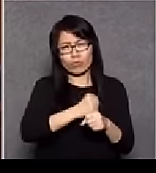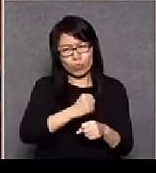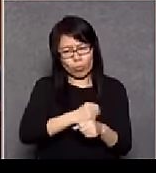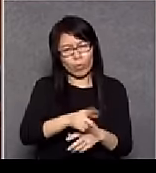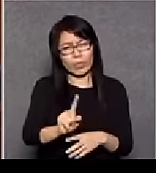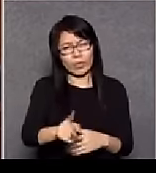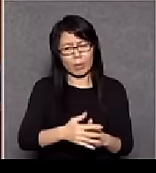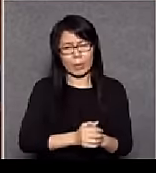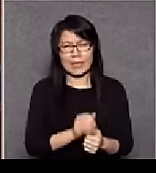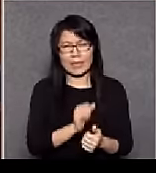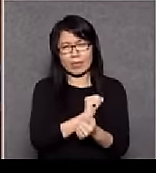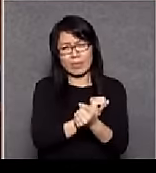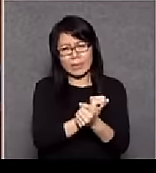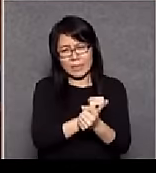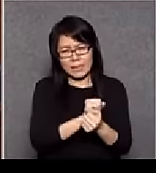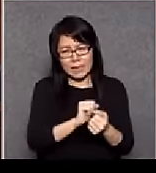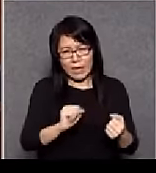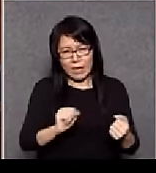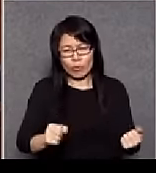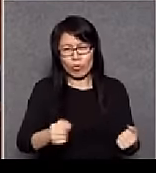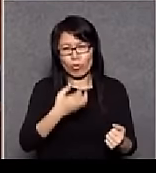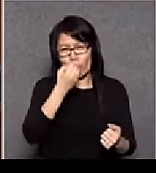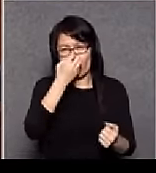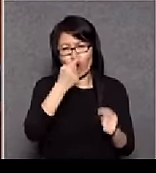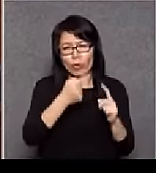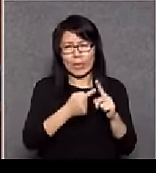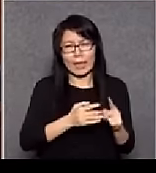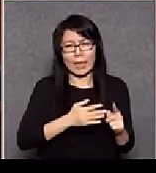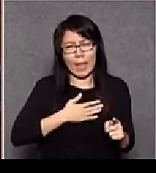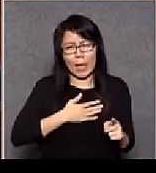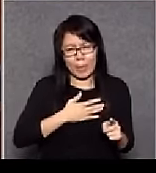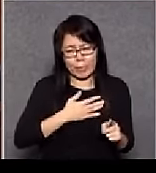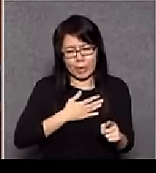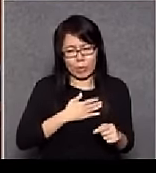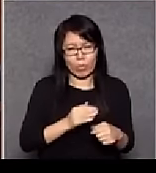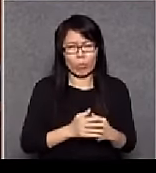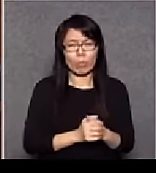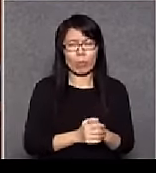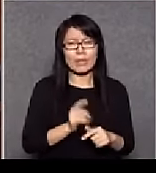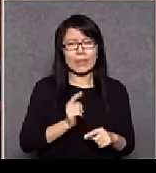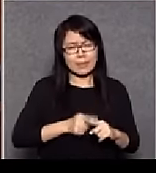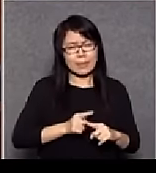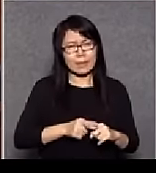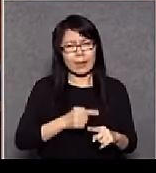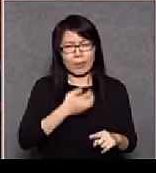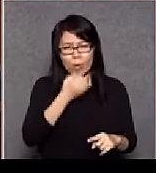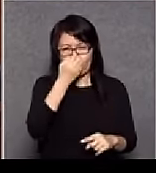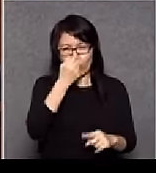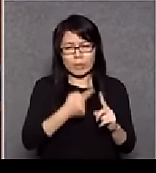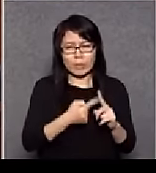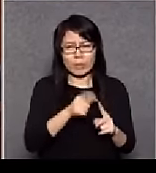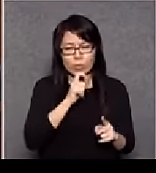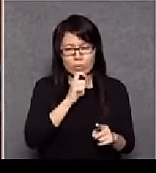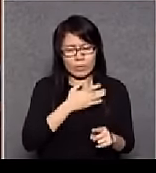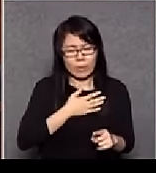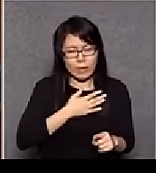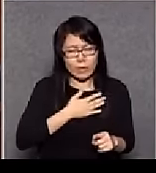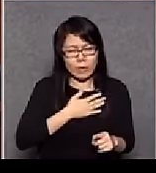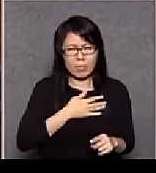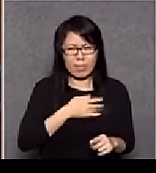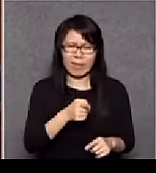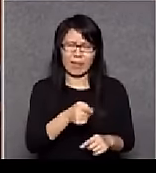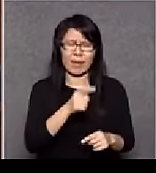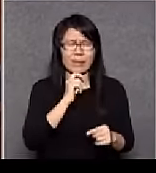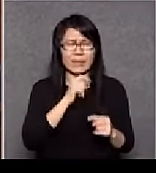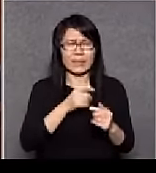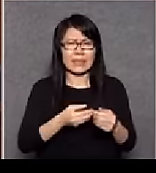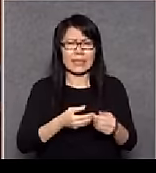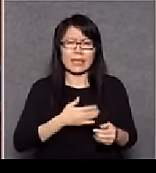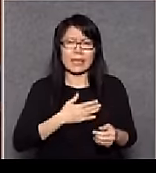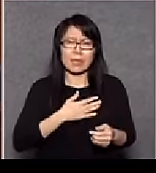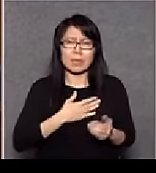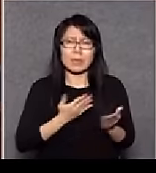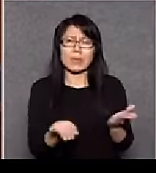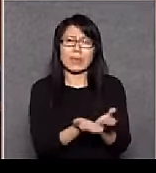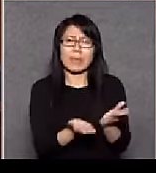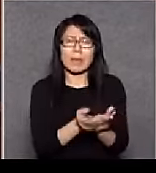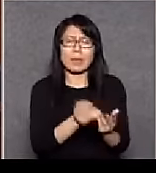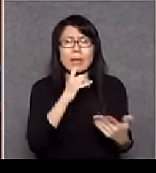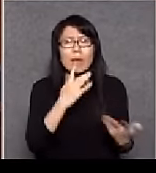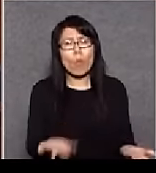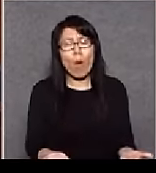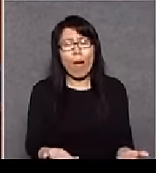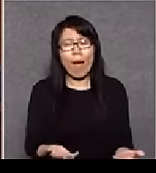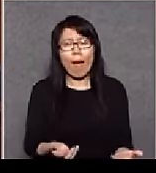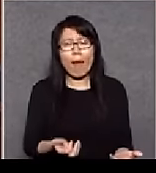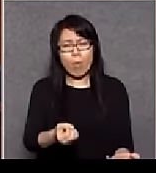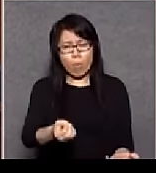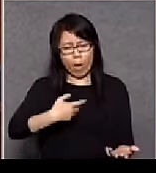解決市民的憂慮市民有憂慮又擔心的時候你就不能說你將憂慮拿到事實出來證明告訴